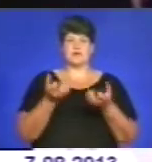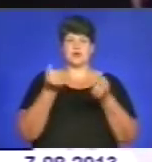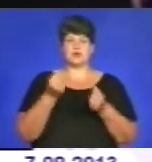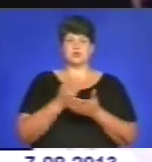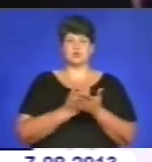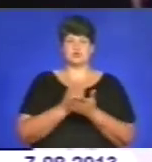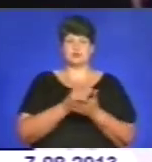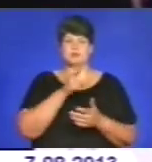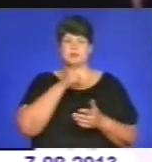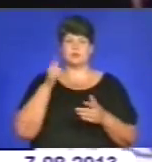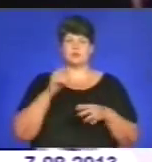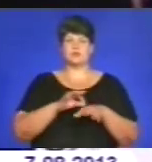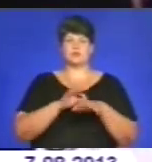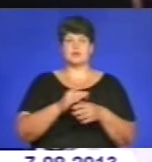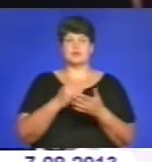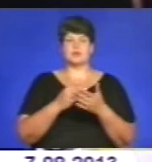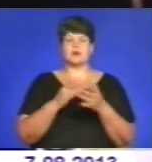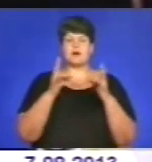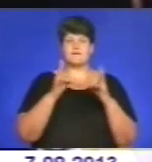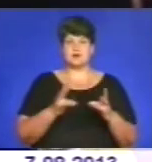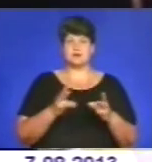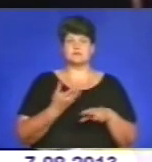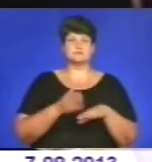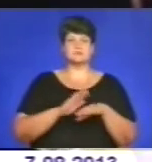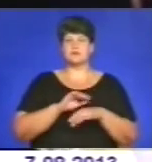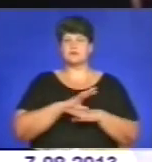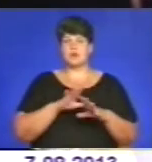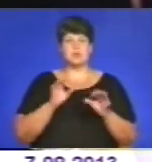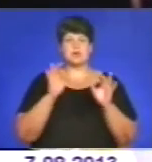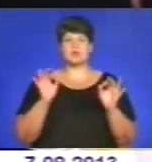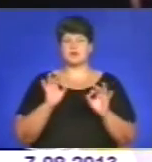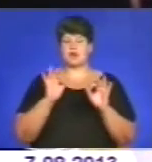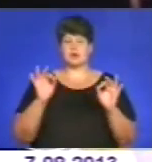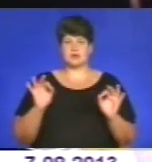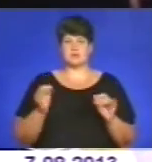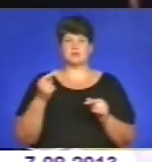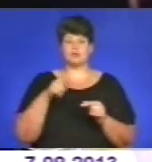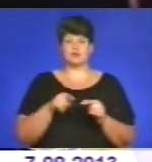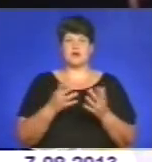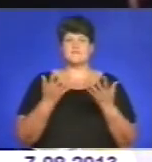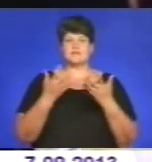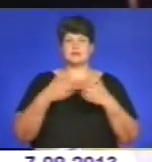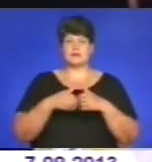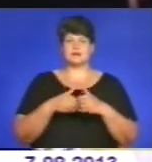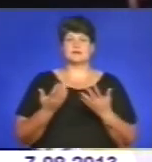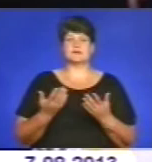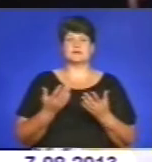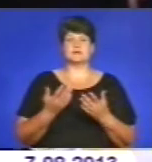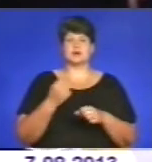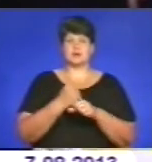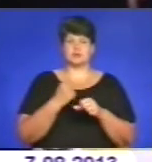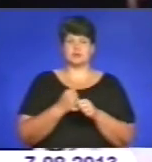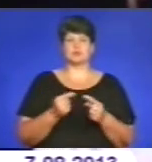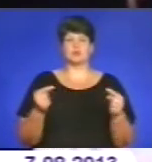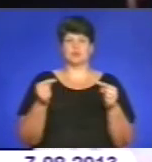проведення аварії, складностей не визначало ніяких, тому що автоматика стерола працює достатньо